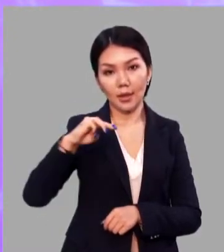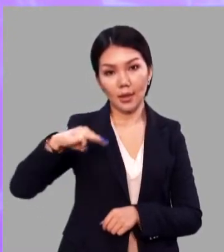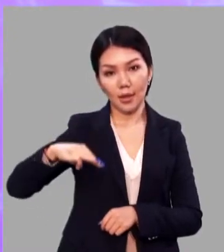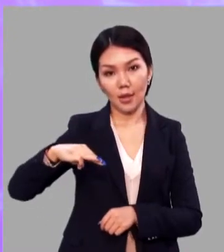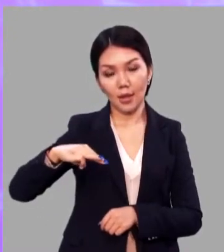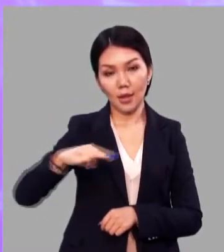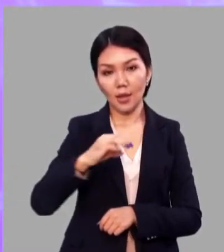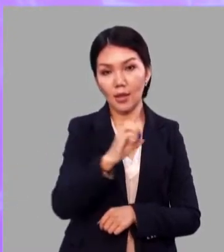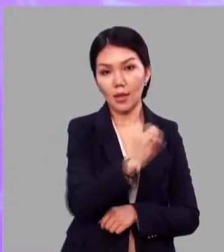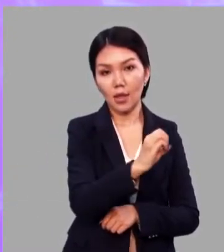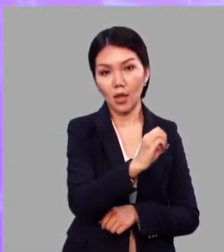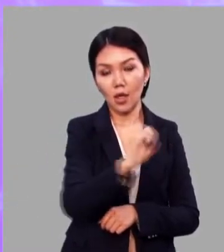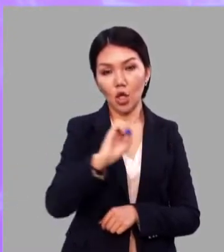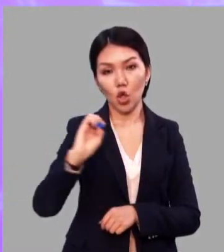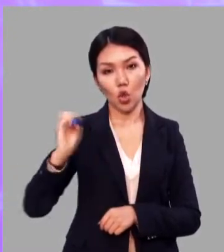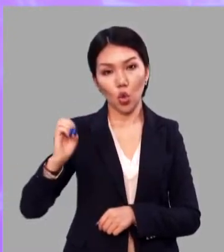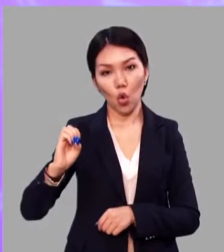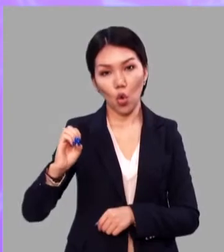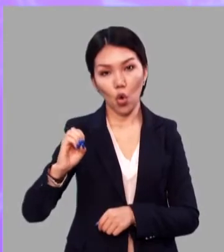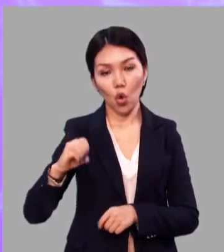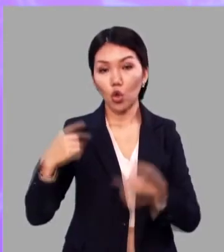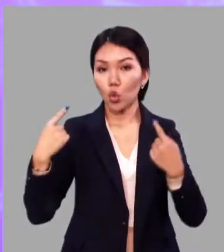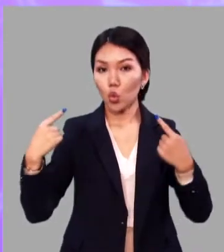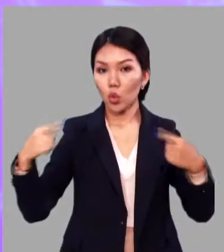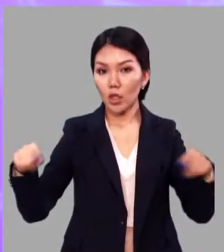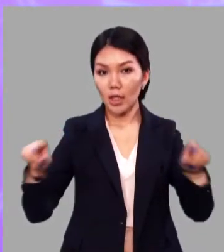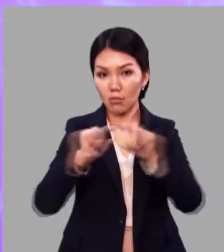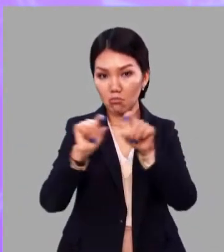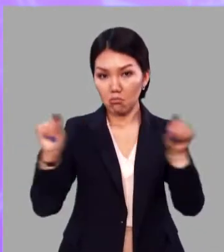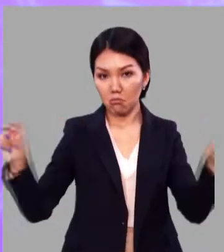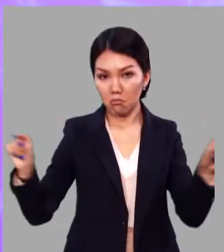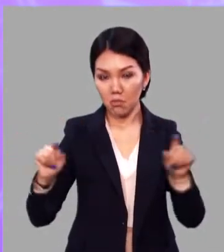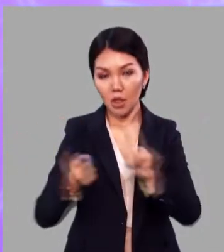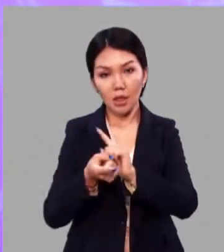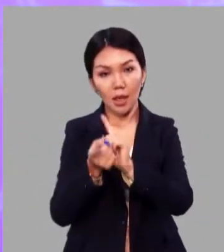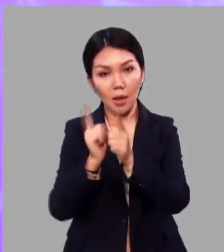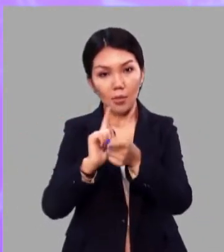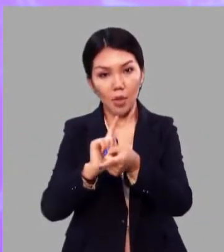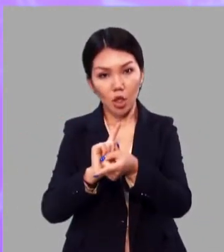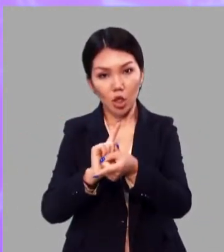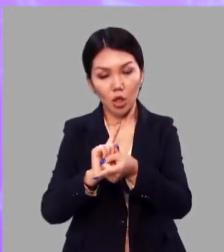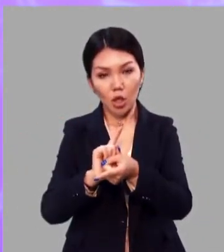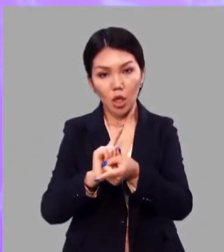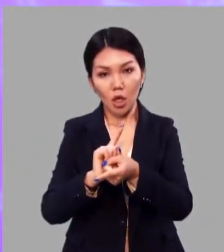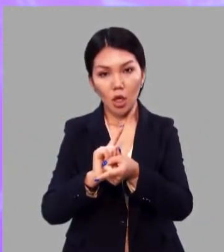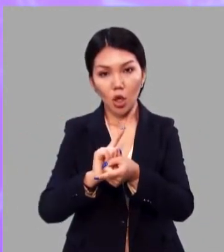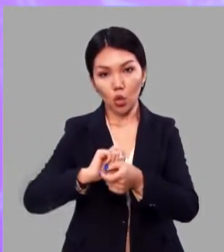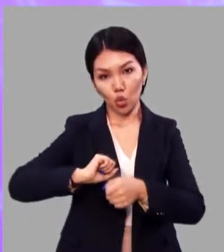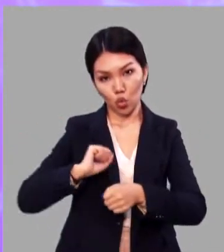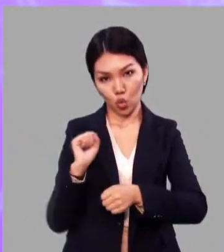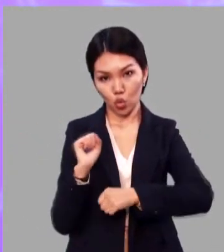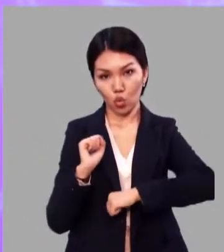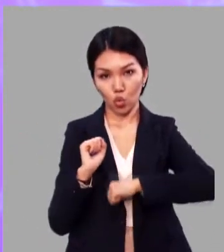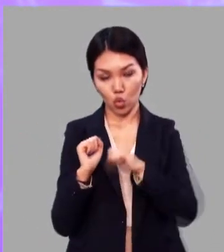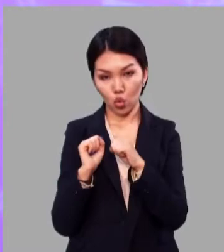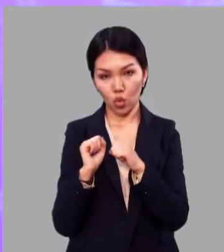с, т, е, ё и другие заменяют друг друга.